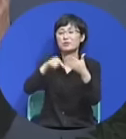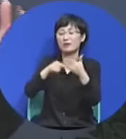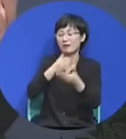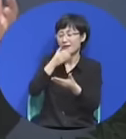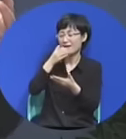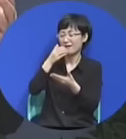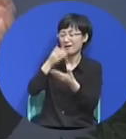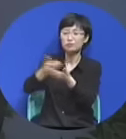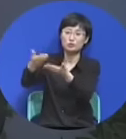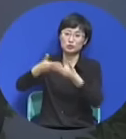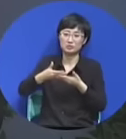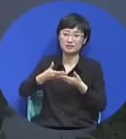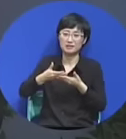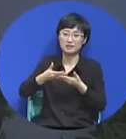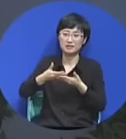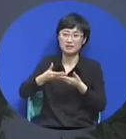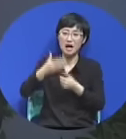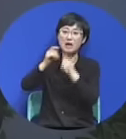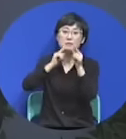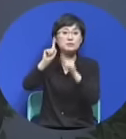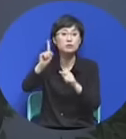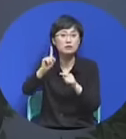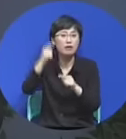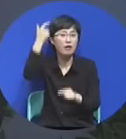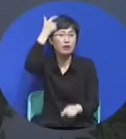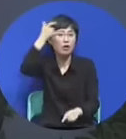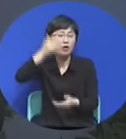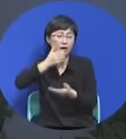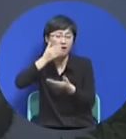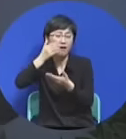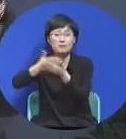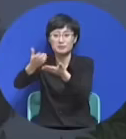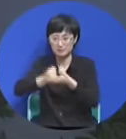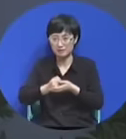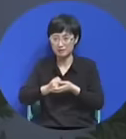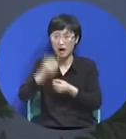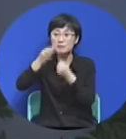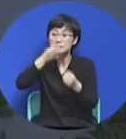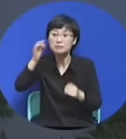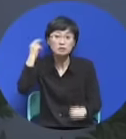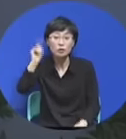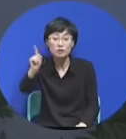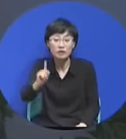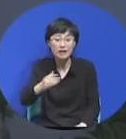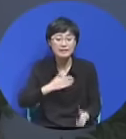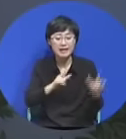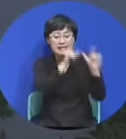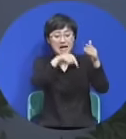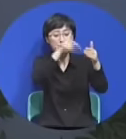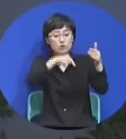하나님의 음성은 내 영혼 속에 들리는 겁니다. 하나님의 음성은 내 삶 속에 들리는 겁니다.